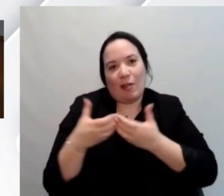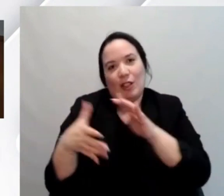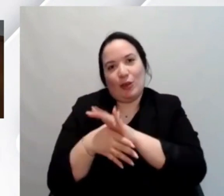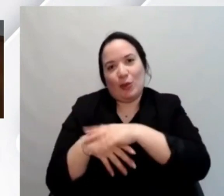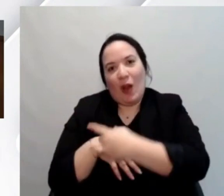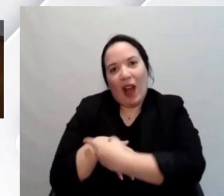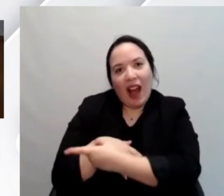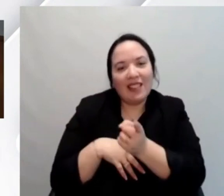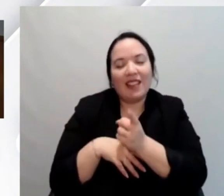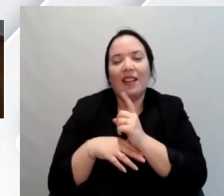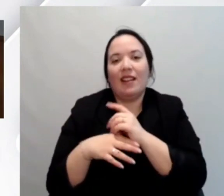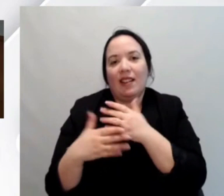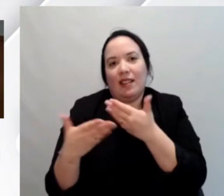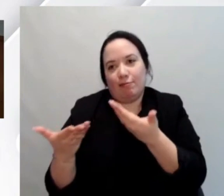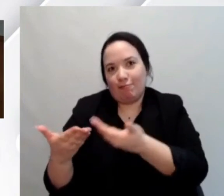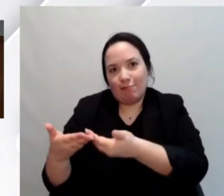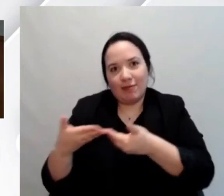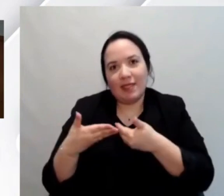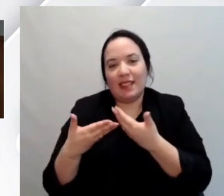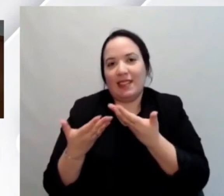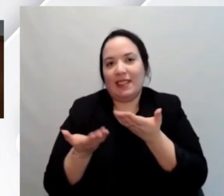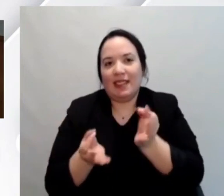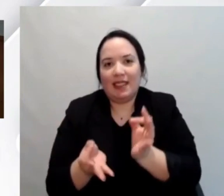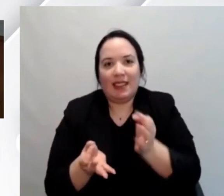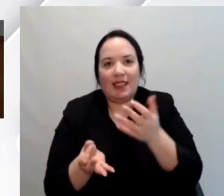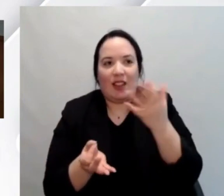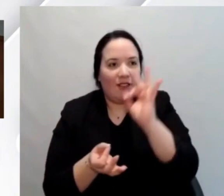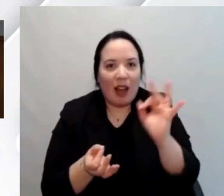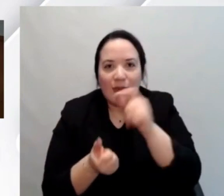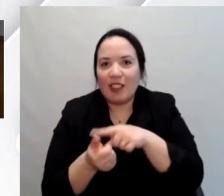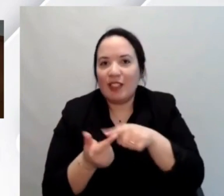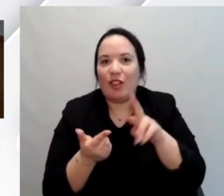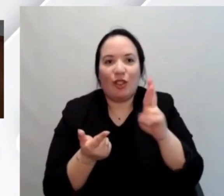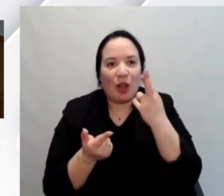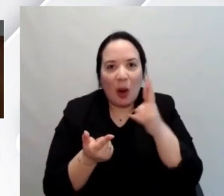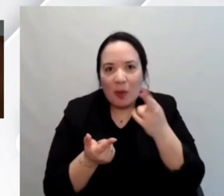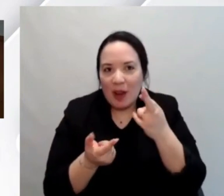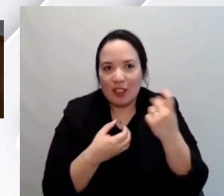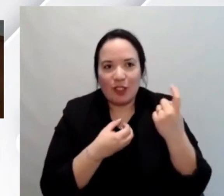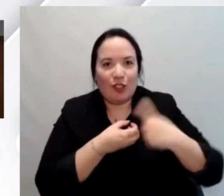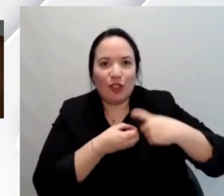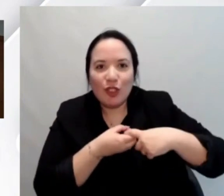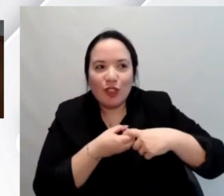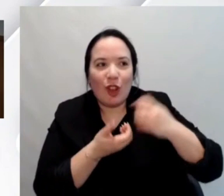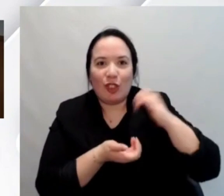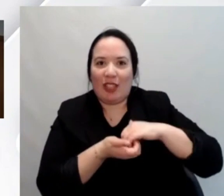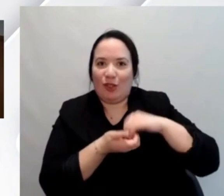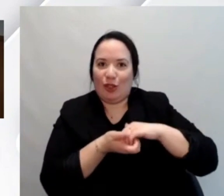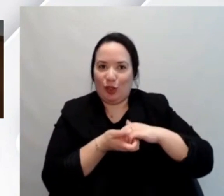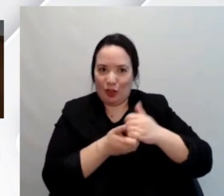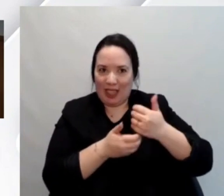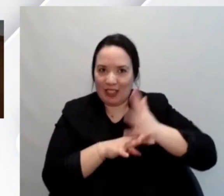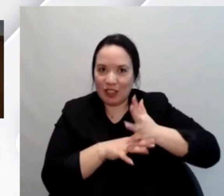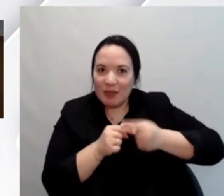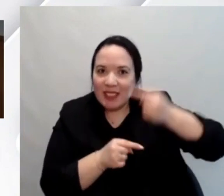che hanno contribuito tra cui Fabrizio Roberto tutti i soci anche dell'associazione